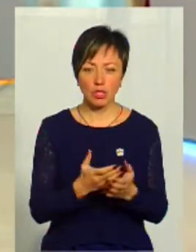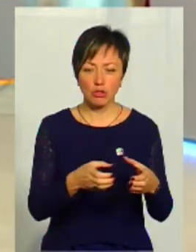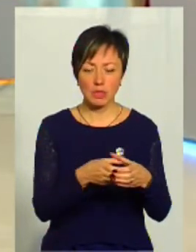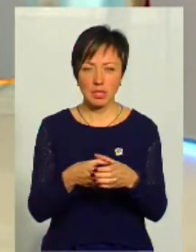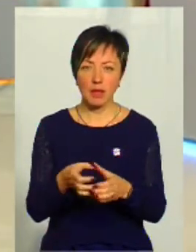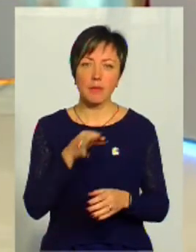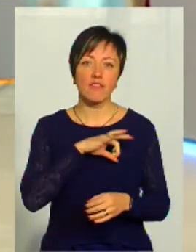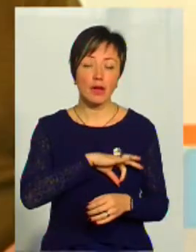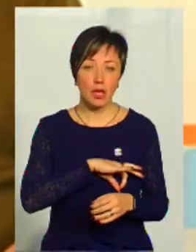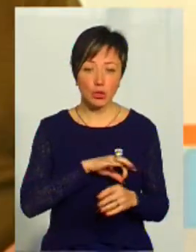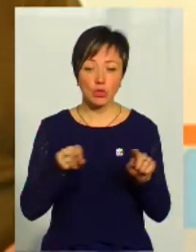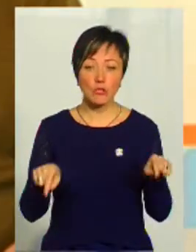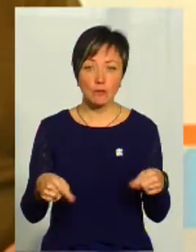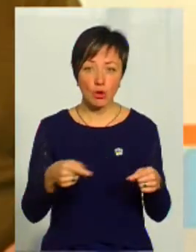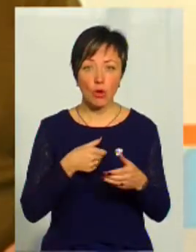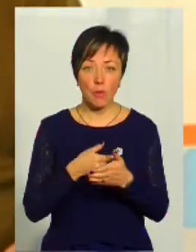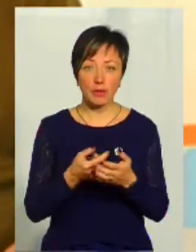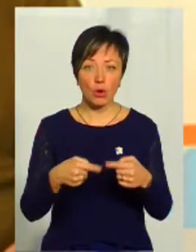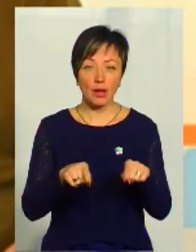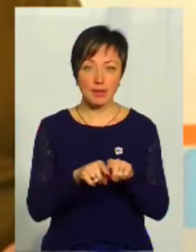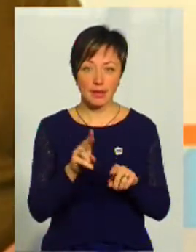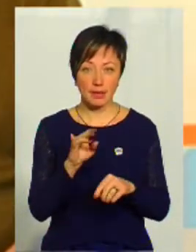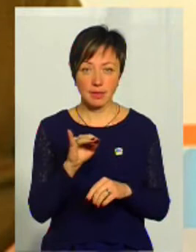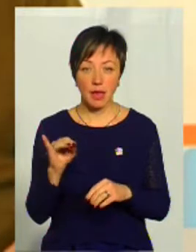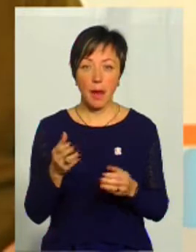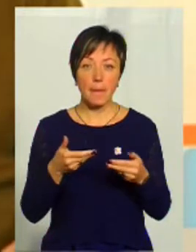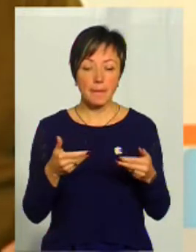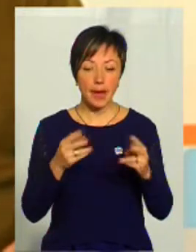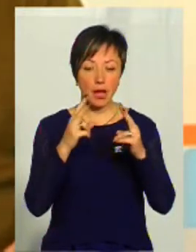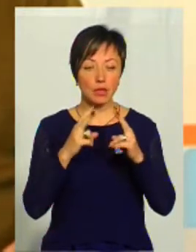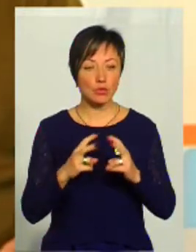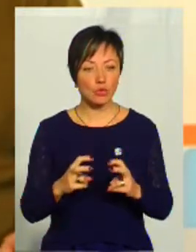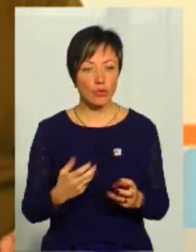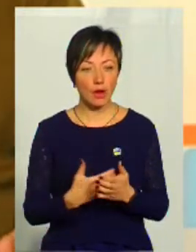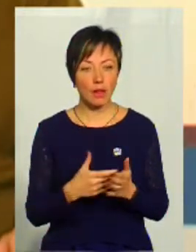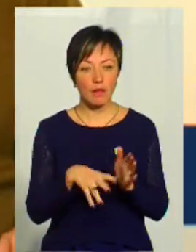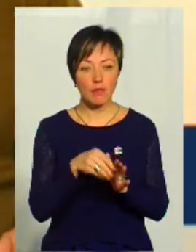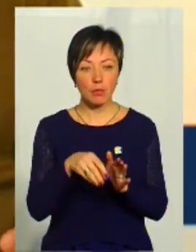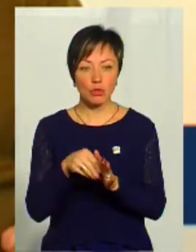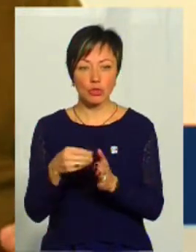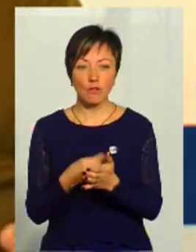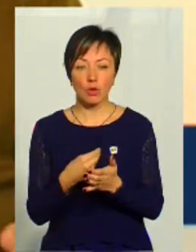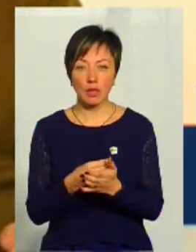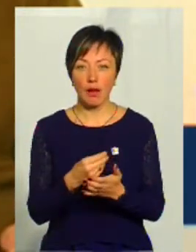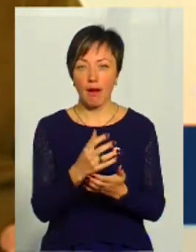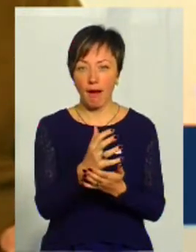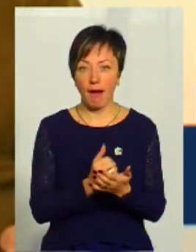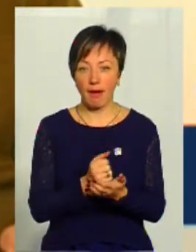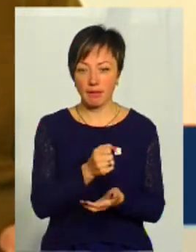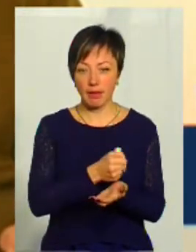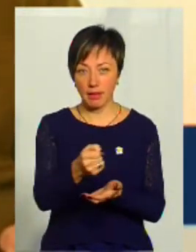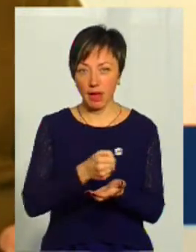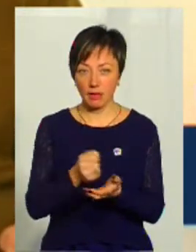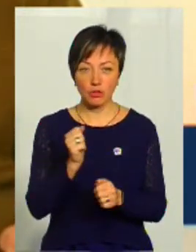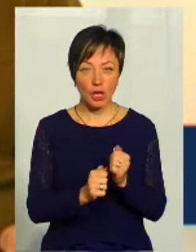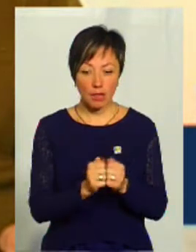силам дуже було вигідно створювати громадські організації. Тому що ми аналізували виборчі фонди кандидатів, і